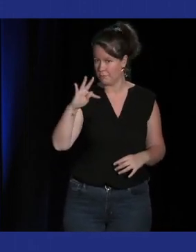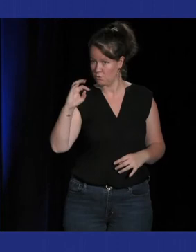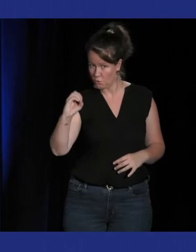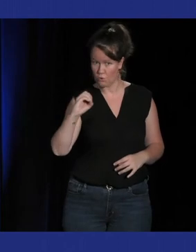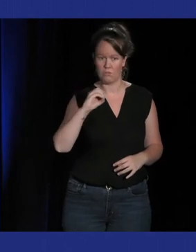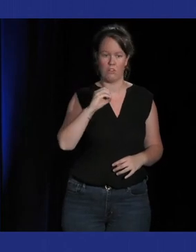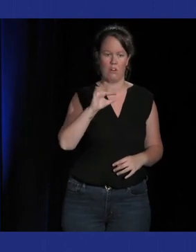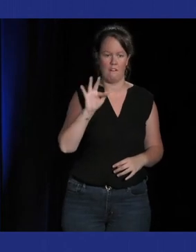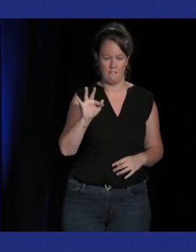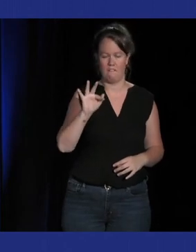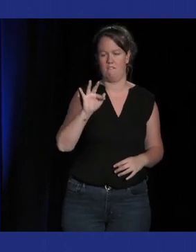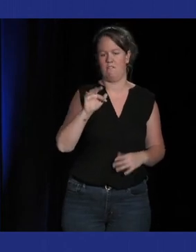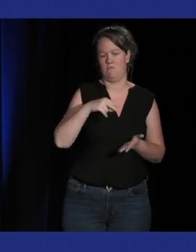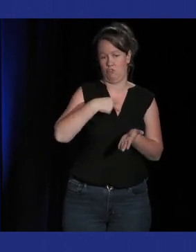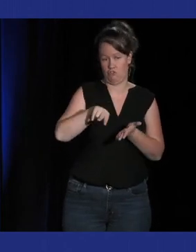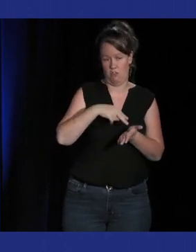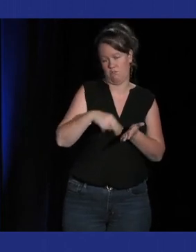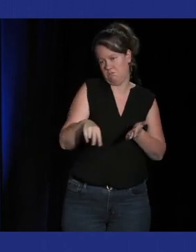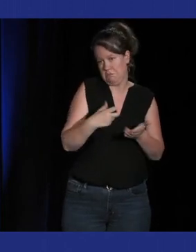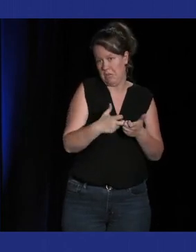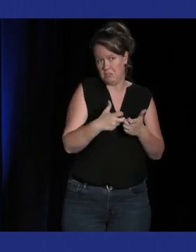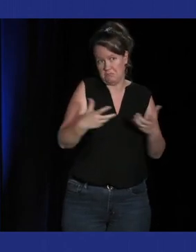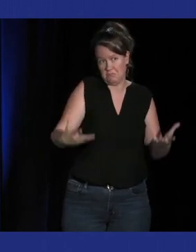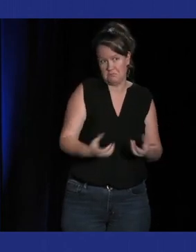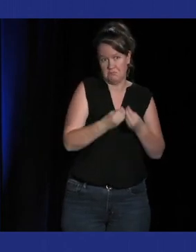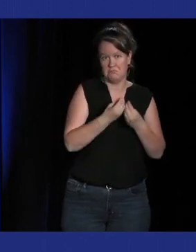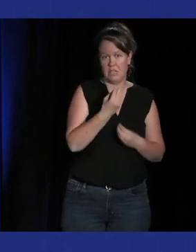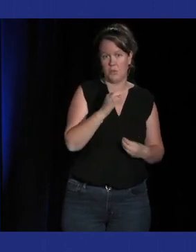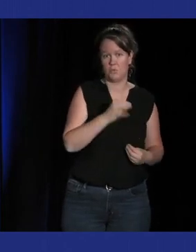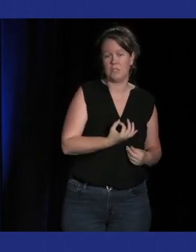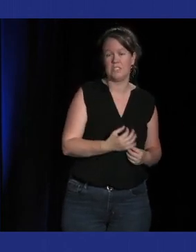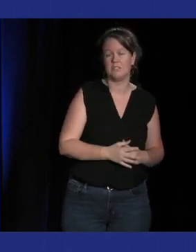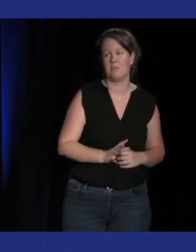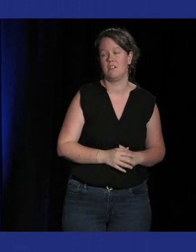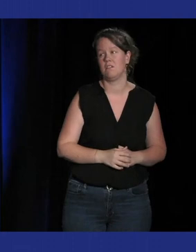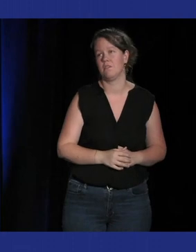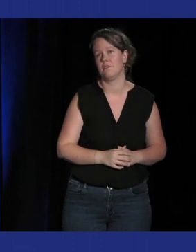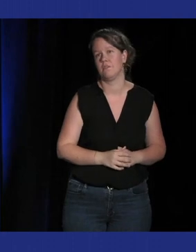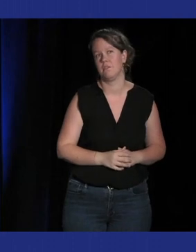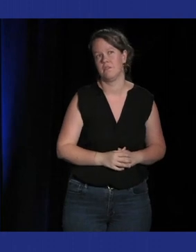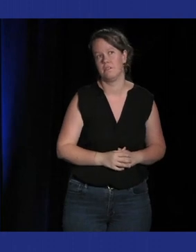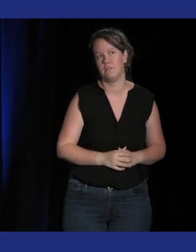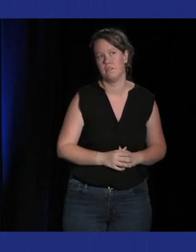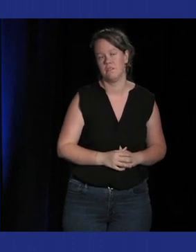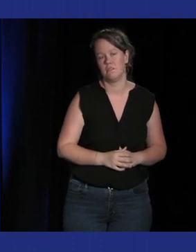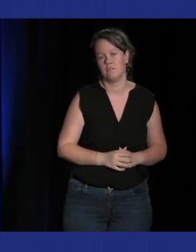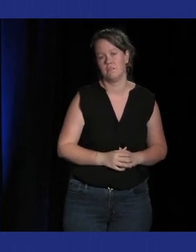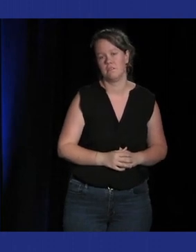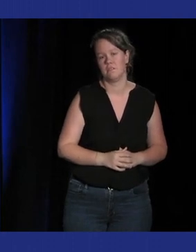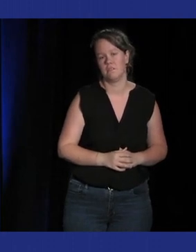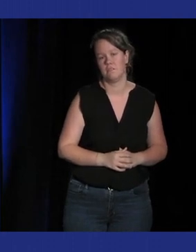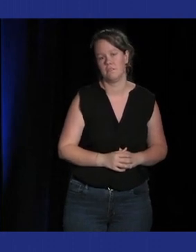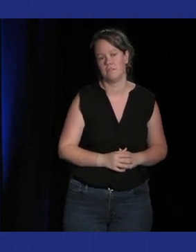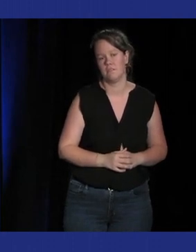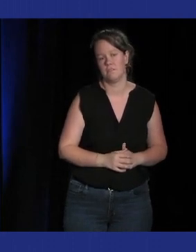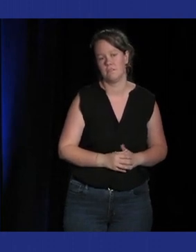des autres des autres questions musicales c'est un peu plus compliqué je ne pas il y un peu ce